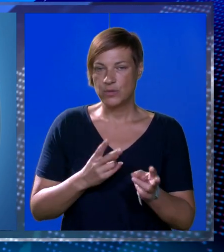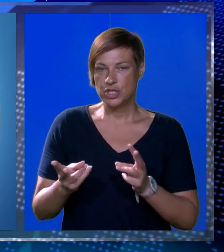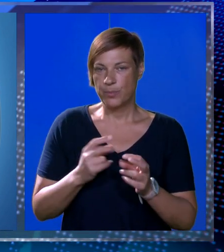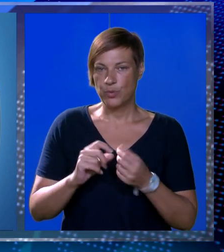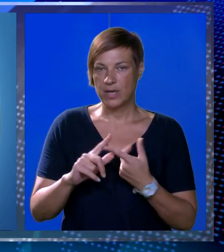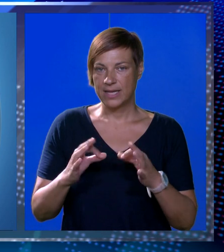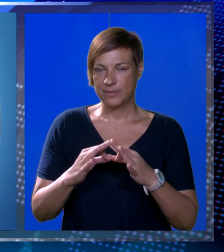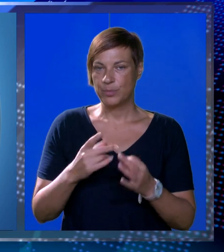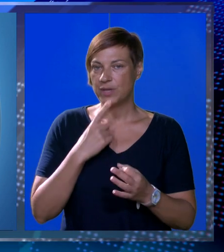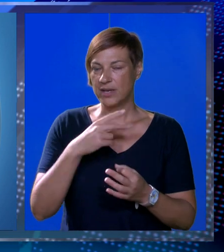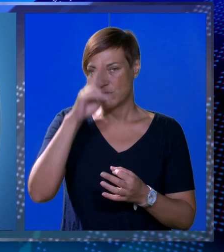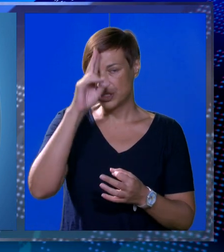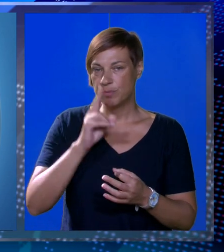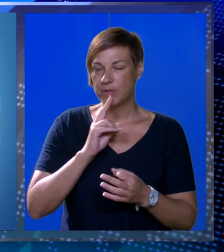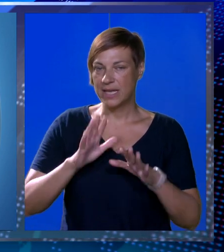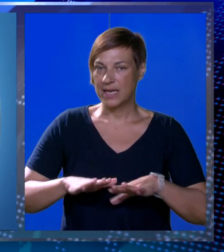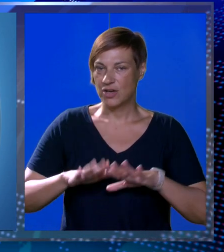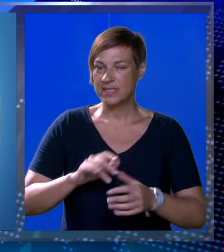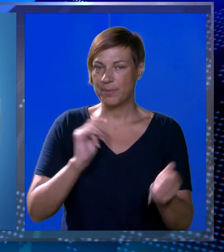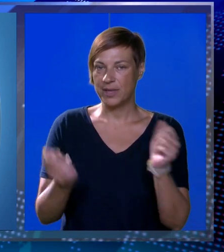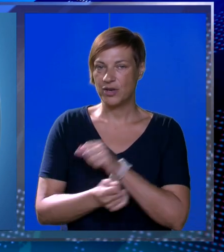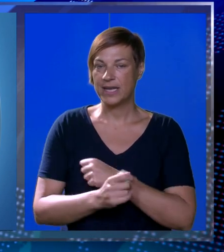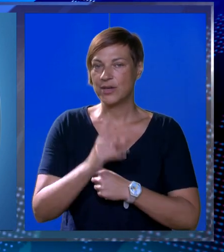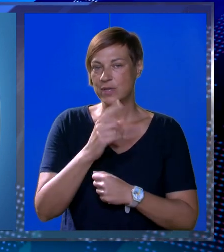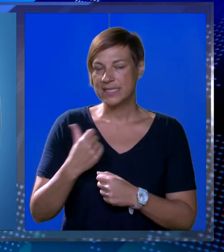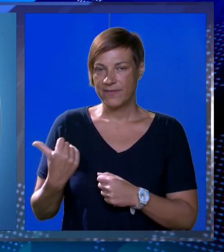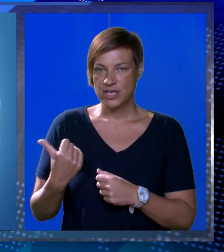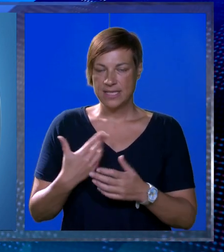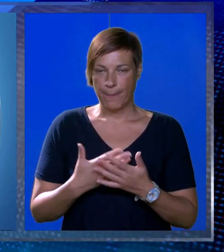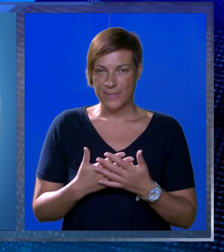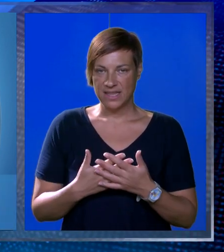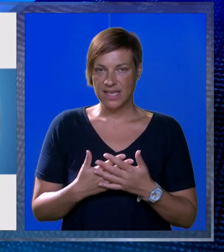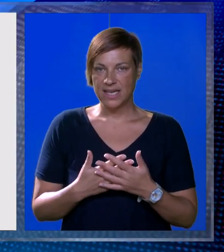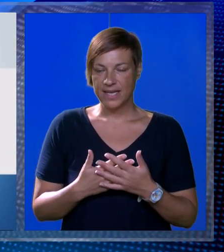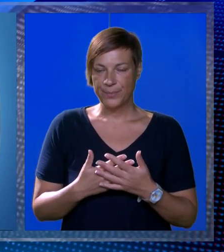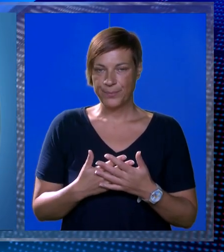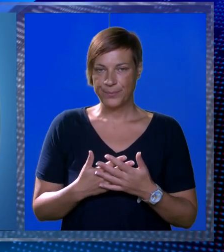puhati jaka i olujna bura koja će u ponediljak oslabljati i okrenuti na sjevero-zapadnjak